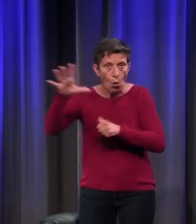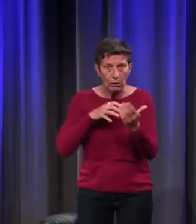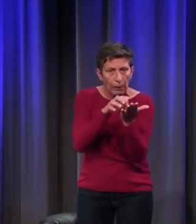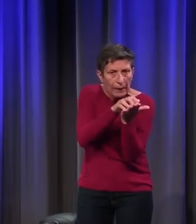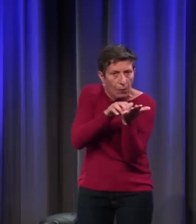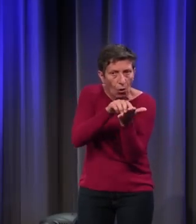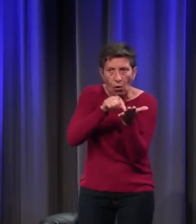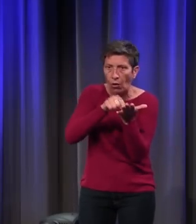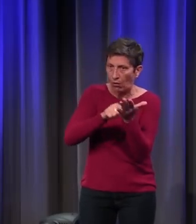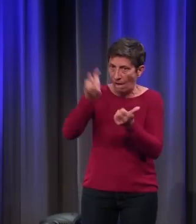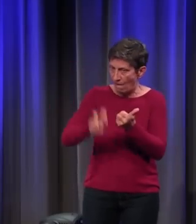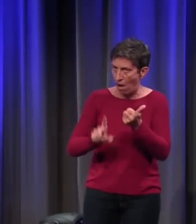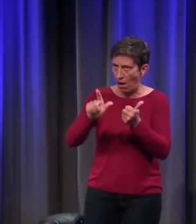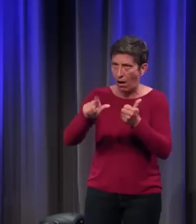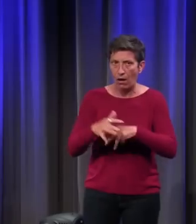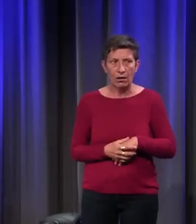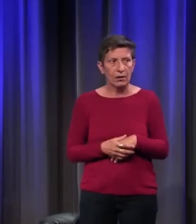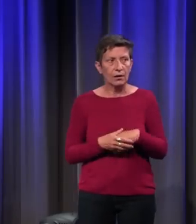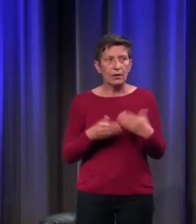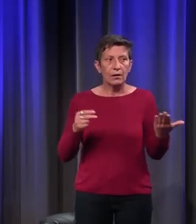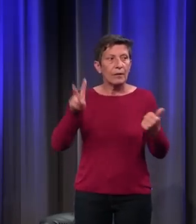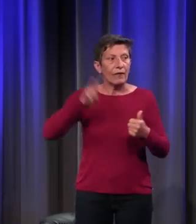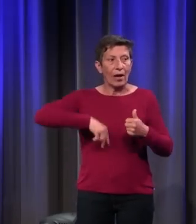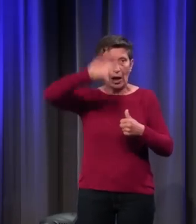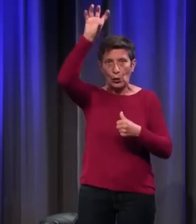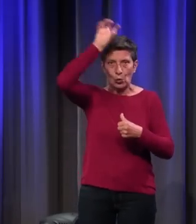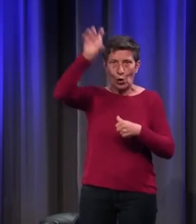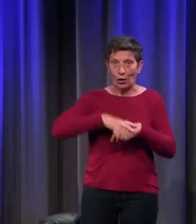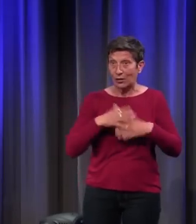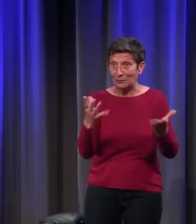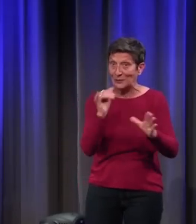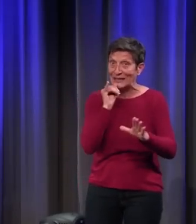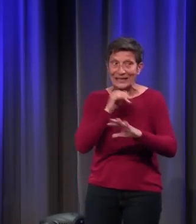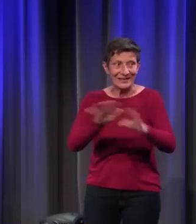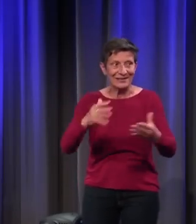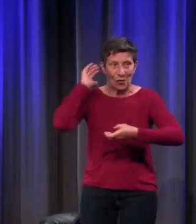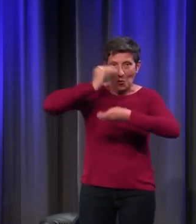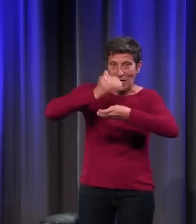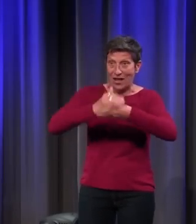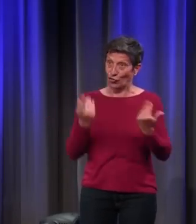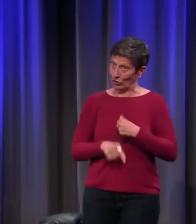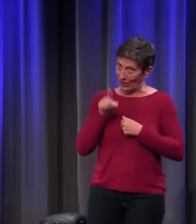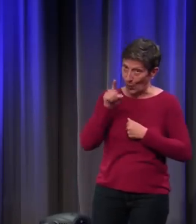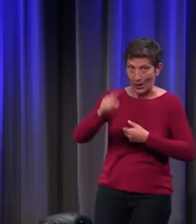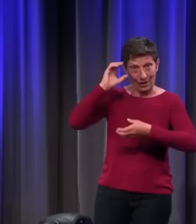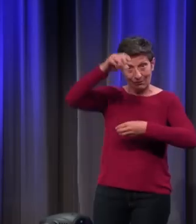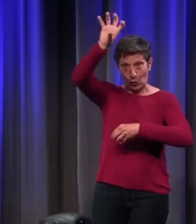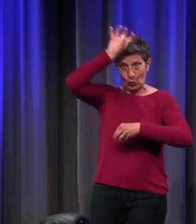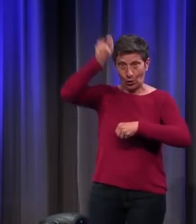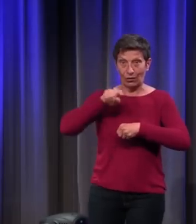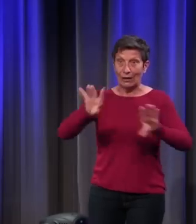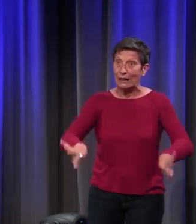Cela parce que Newton n'est pas encore passé par là, au Moyen Âge. C'est lui qui découvre, à la fin du